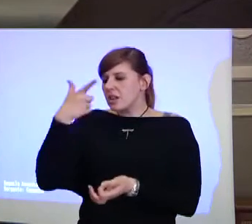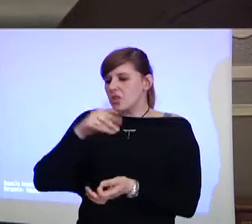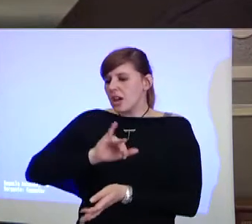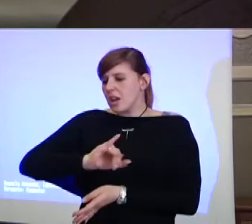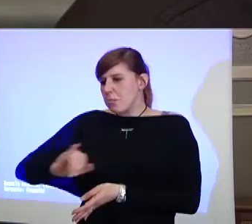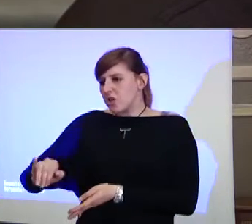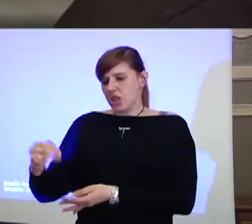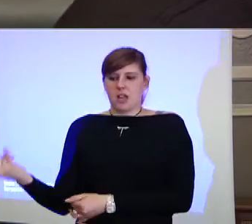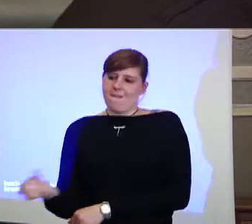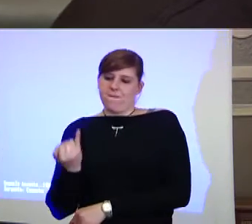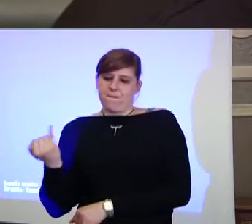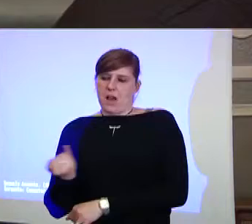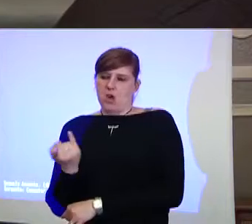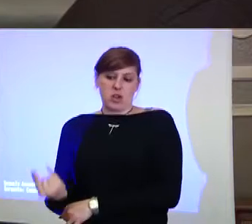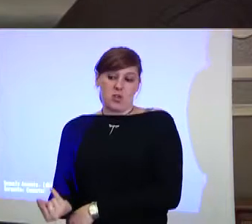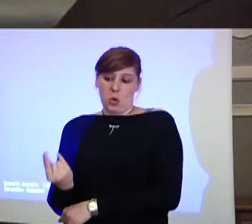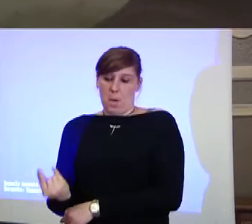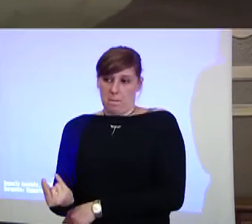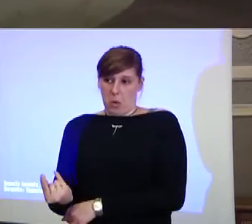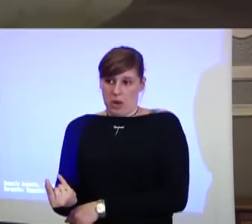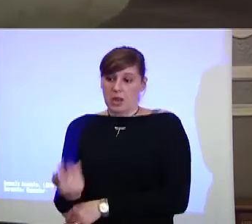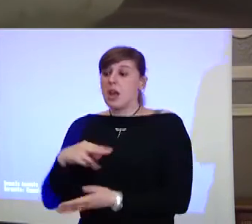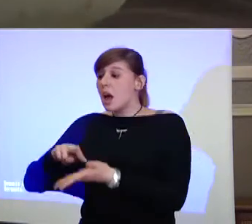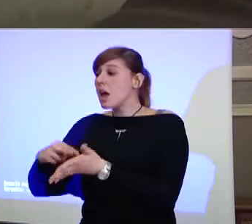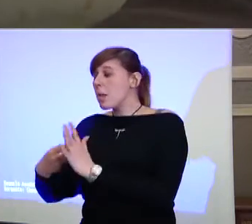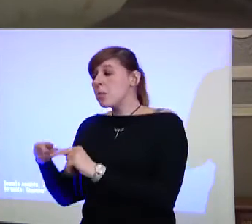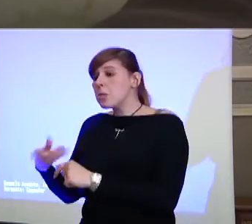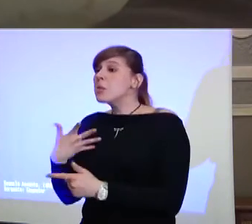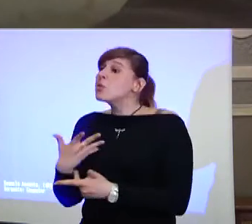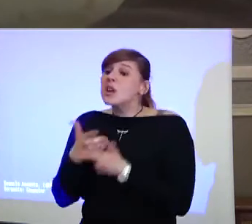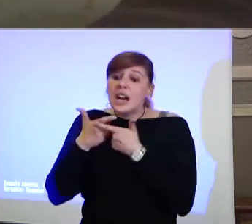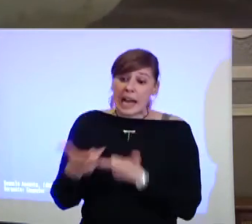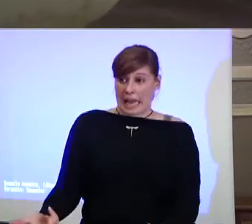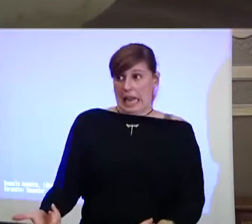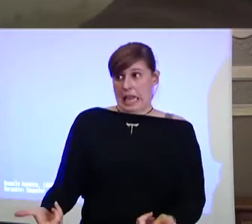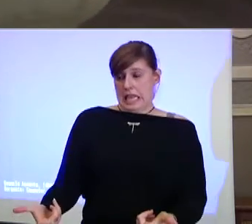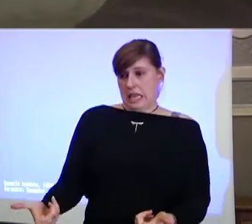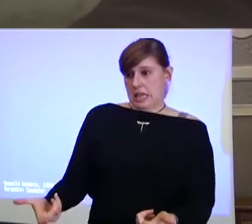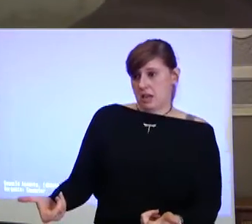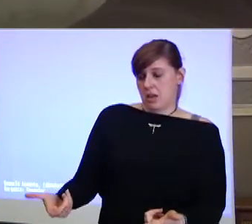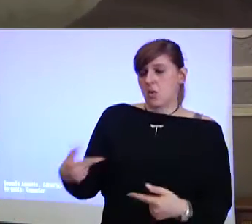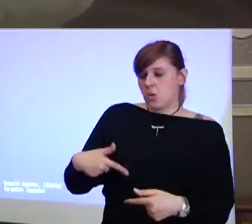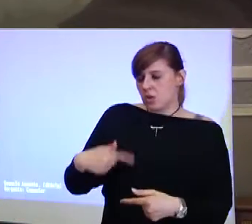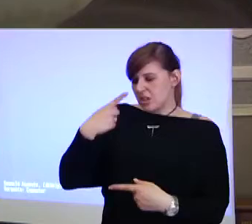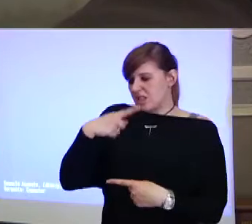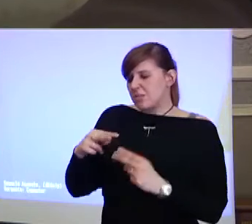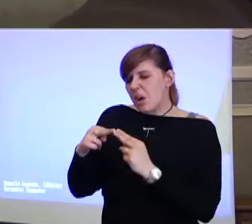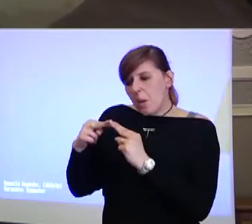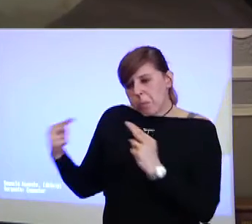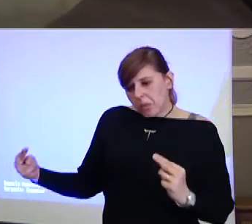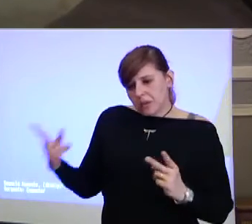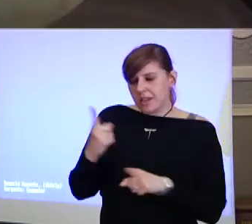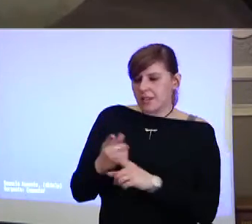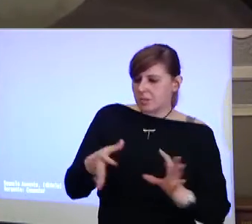piccola rispetto a problematiche enormi. Però noi con questa funzione di ponte dobbiamo